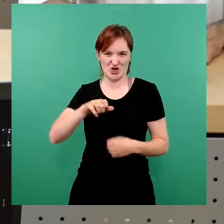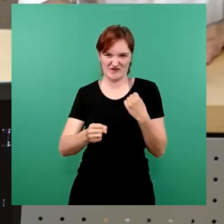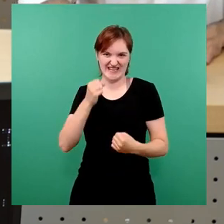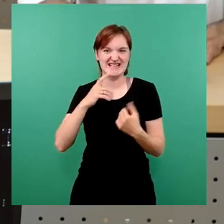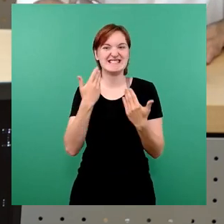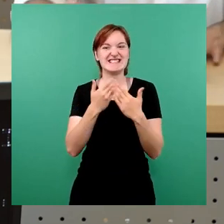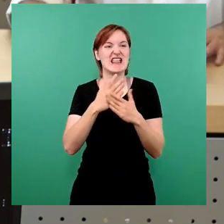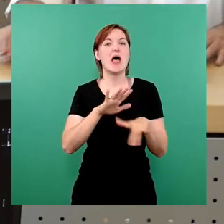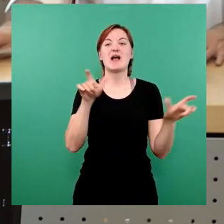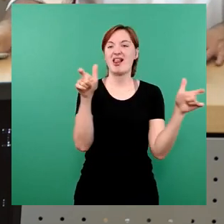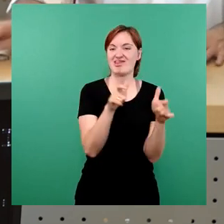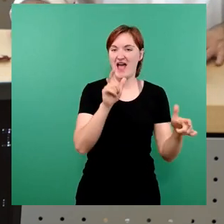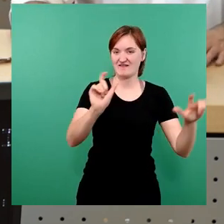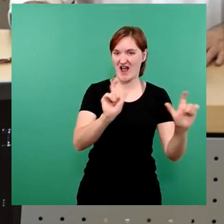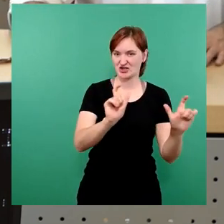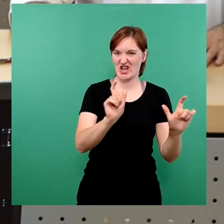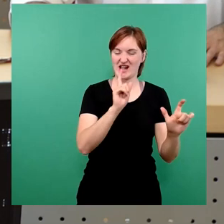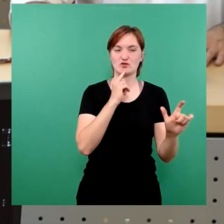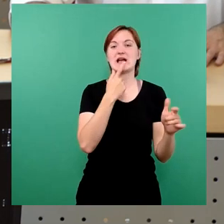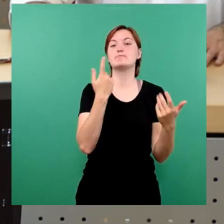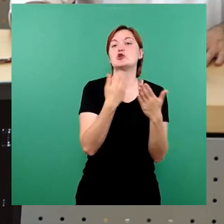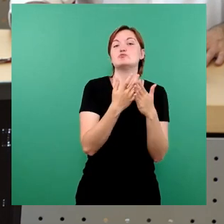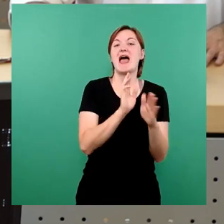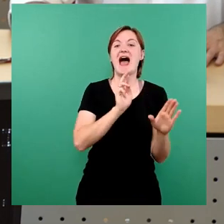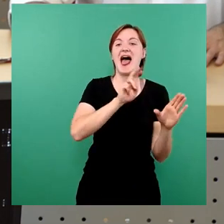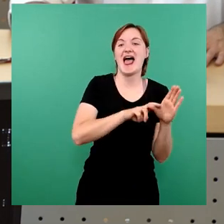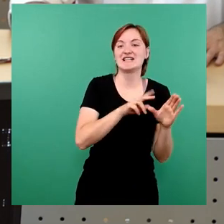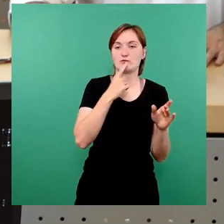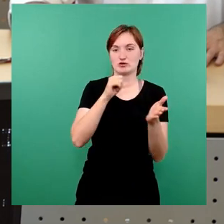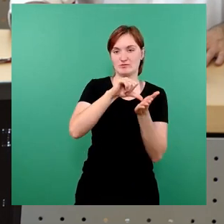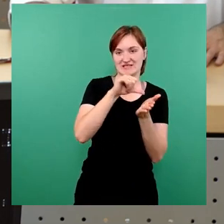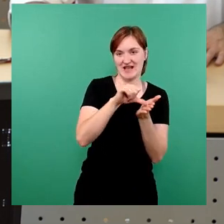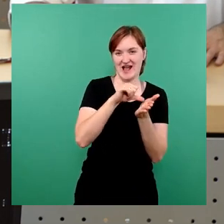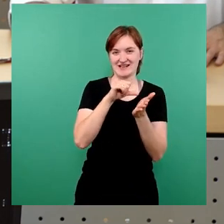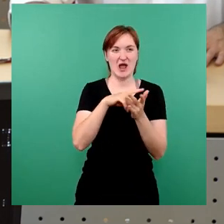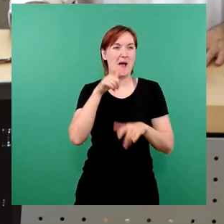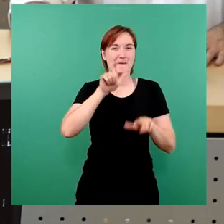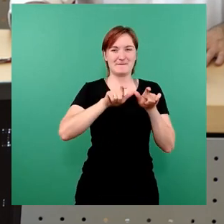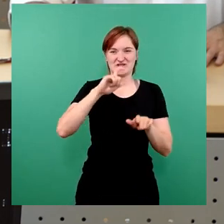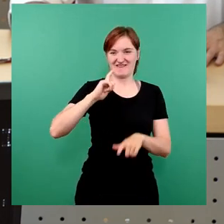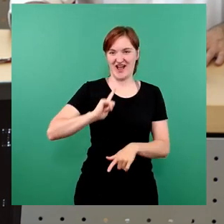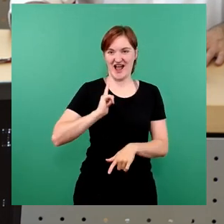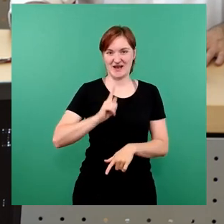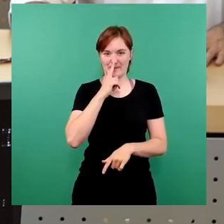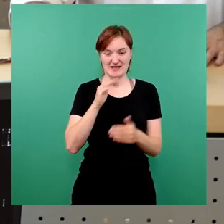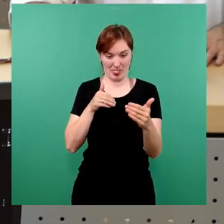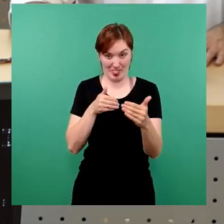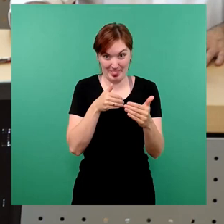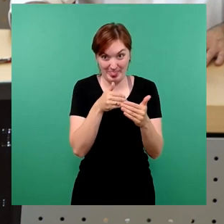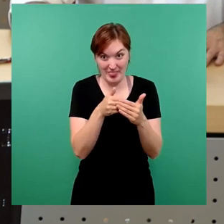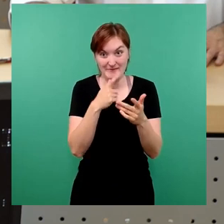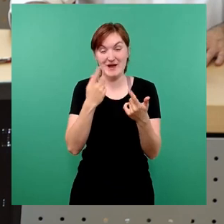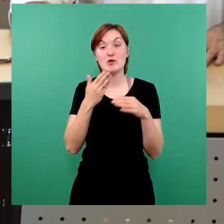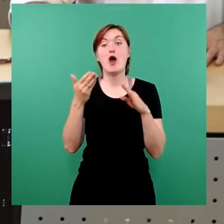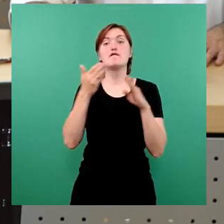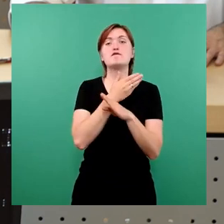Veranstalter, die noch Eintritt oder sowas nehmen, weil die Leute heute warten. Sie warten bis kurz vor der Veranstaltung. Das ganze Thema Kartenvorverkauf hat